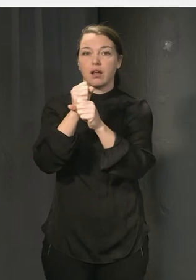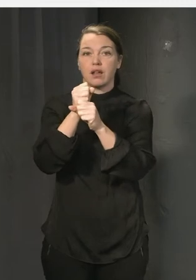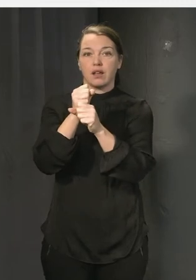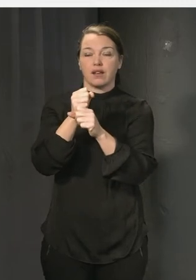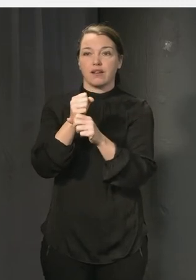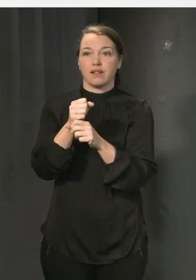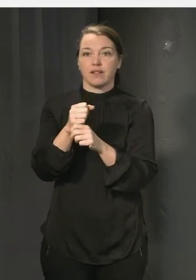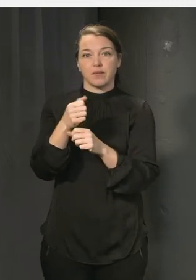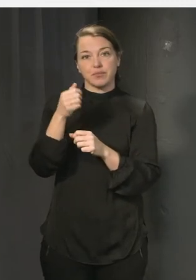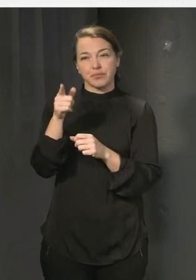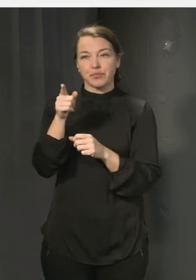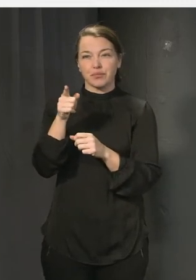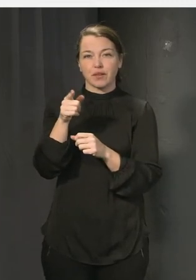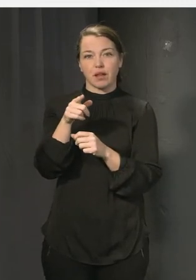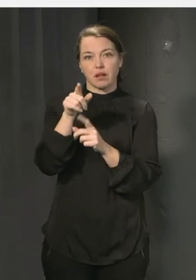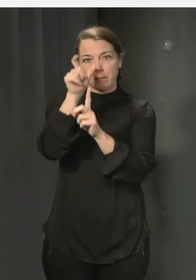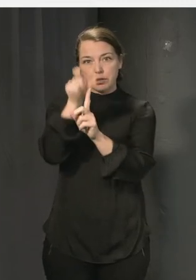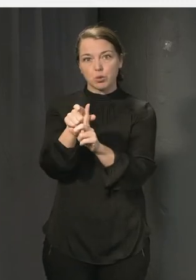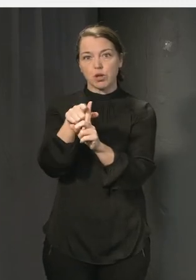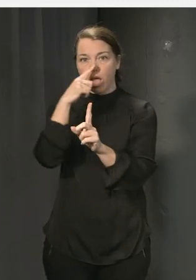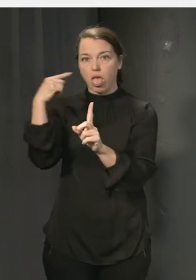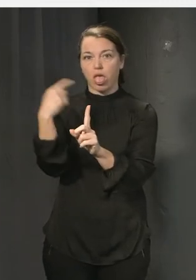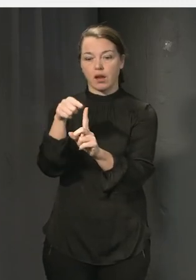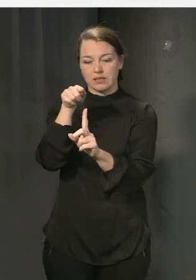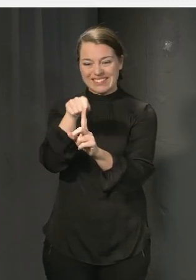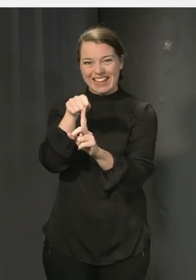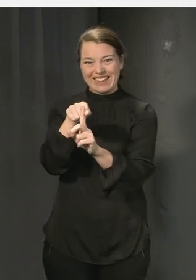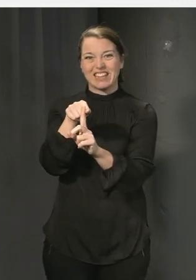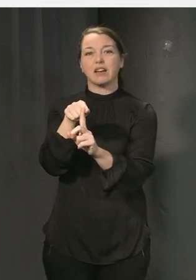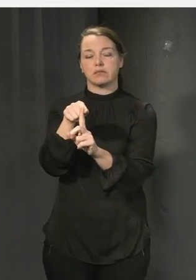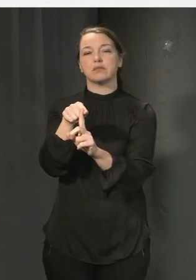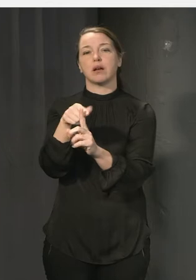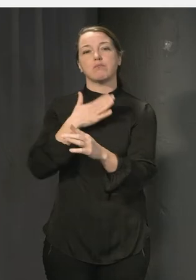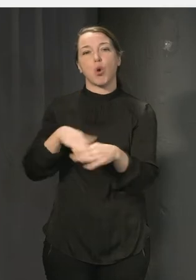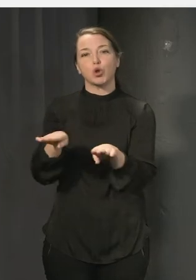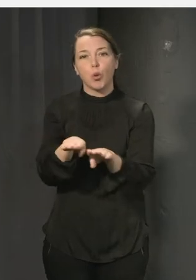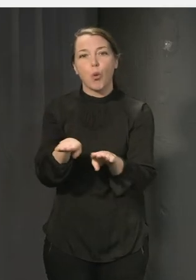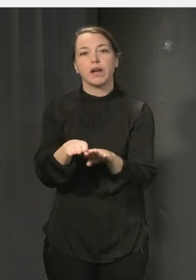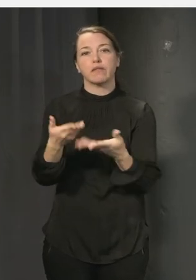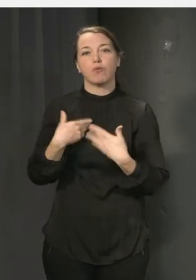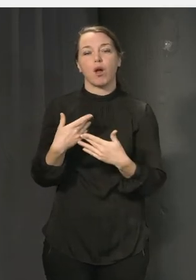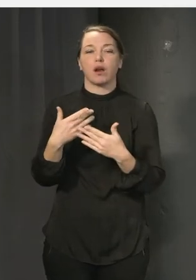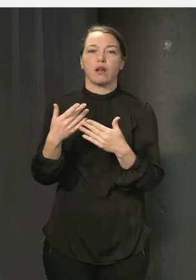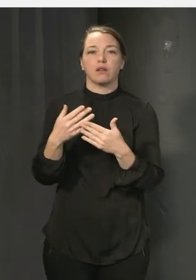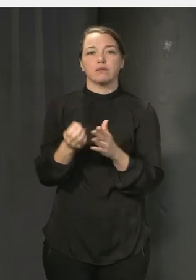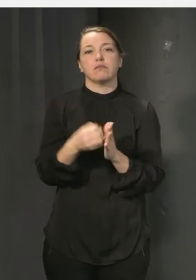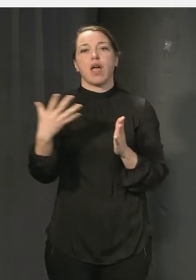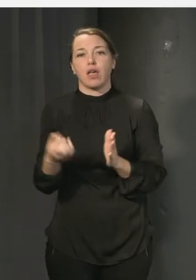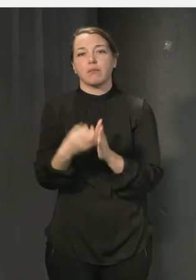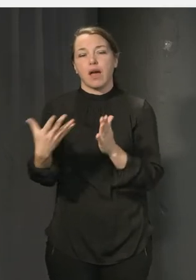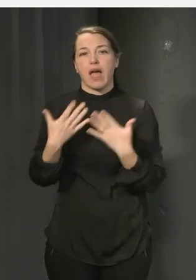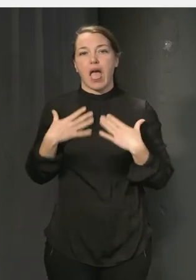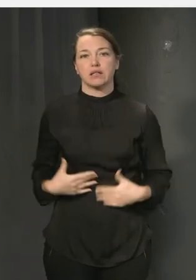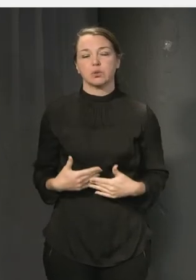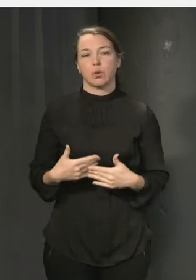det är den utsatta som får hälsokonsekvenser och även den som utsätter. Men det vi ser nu är ju en rad roller till